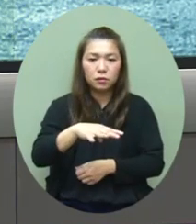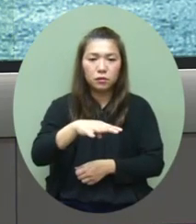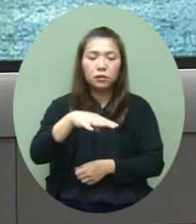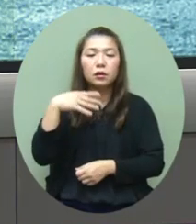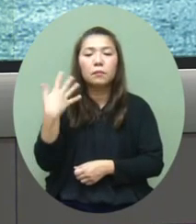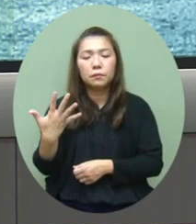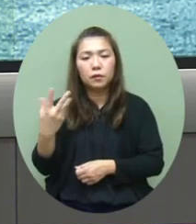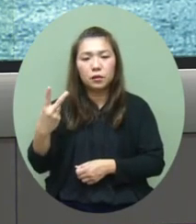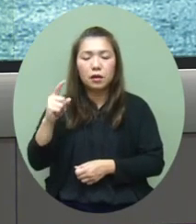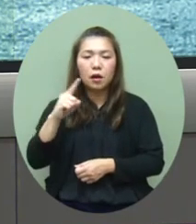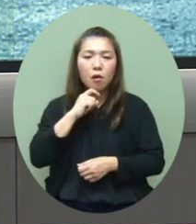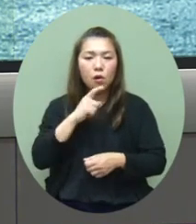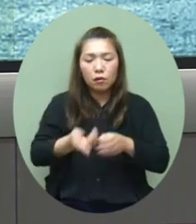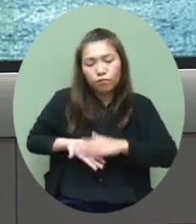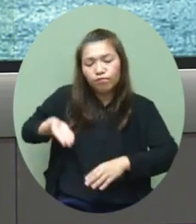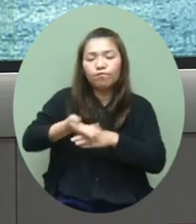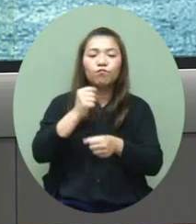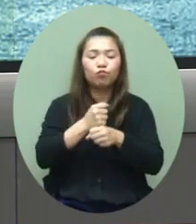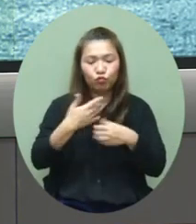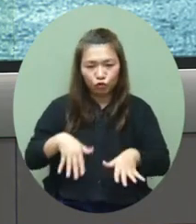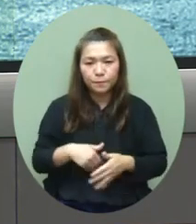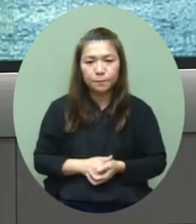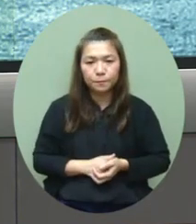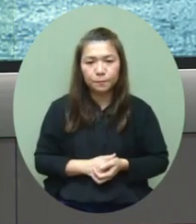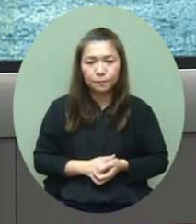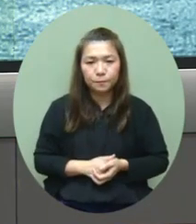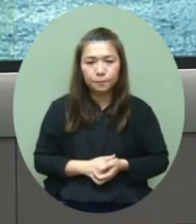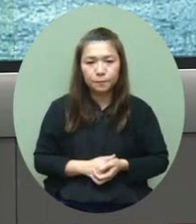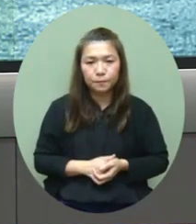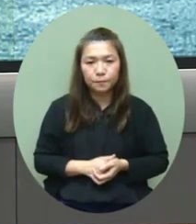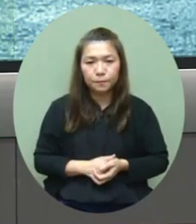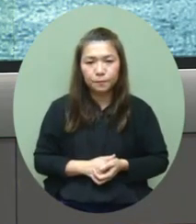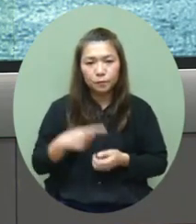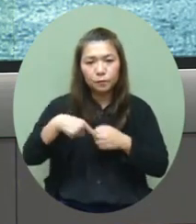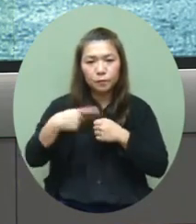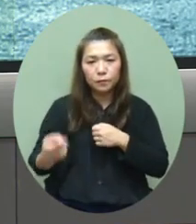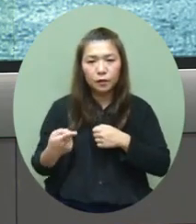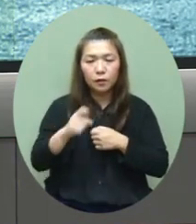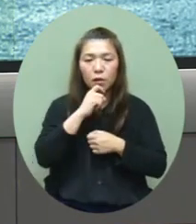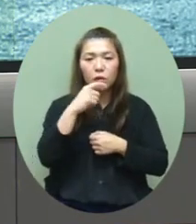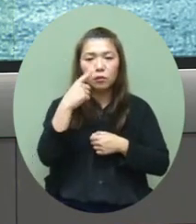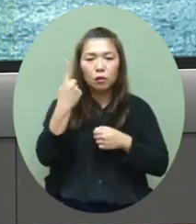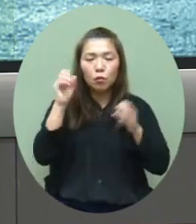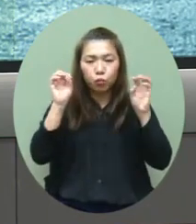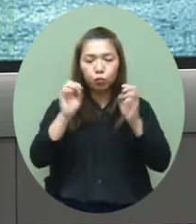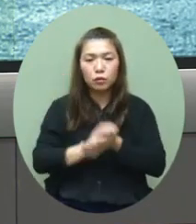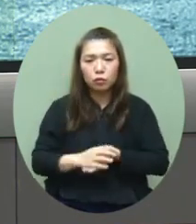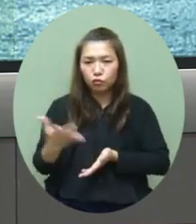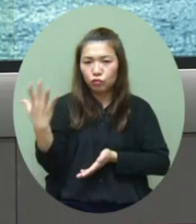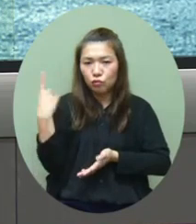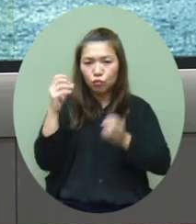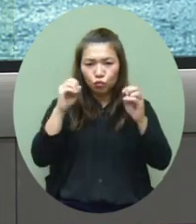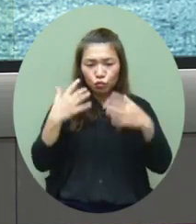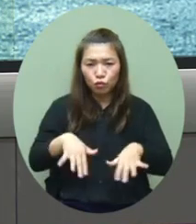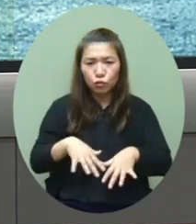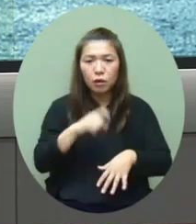251名的员工已经回到他们的工作纲位另外就是有一个公布昨天公